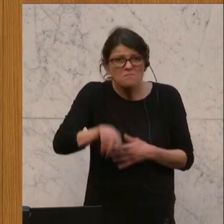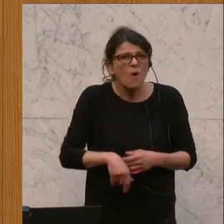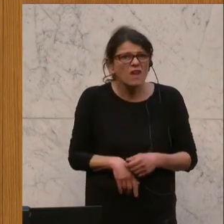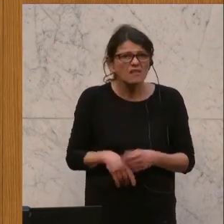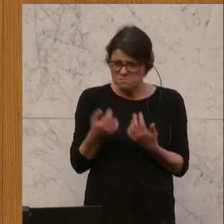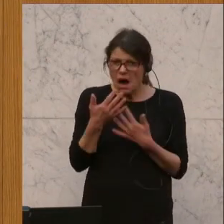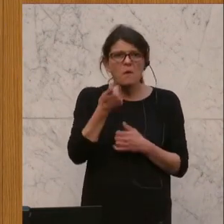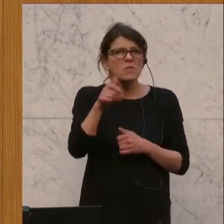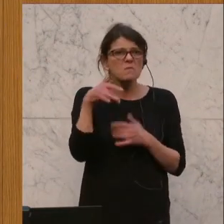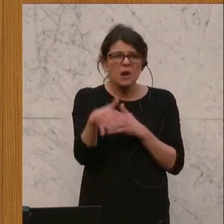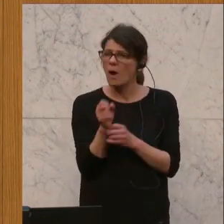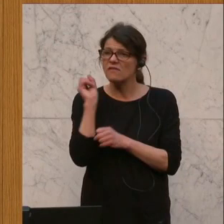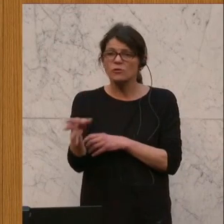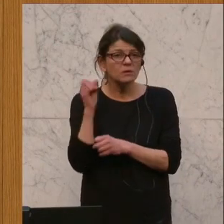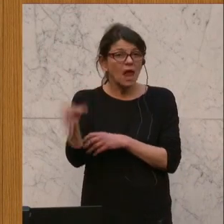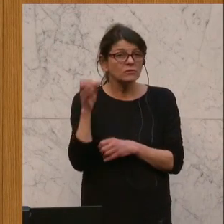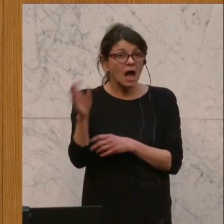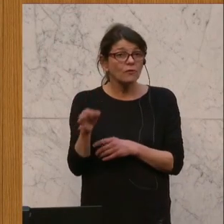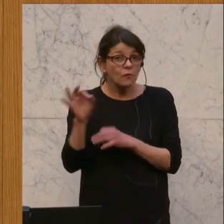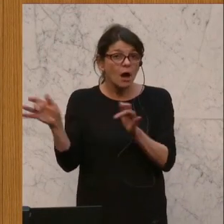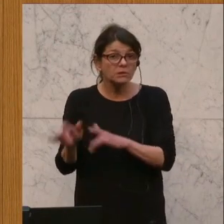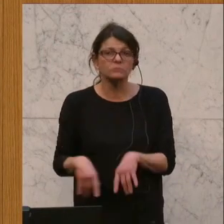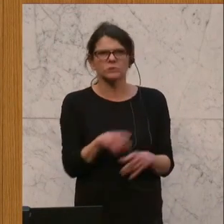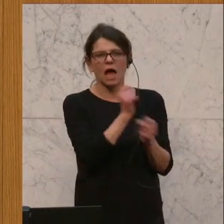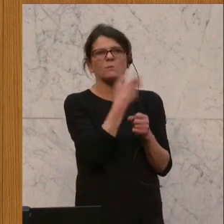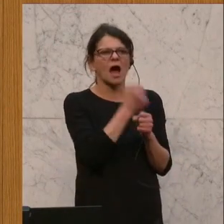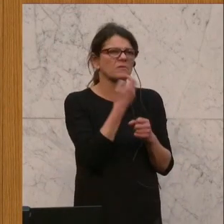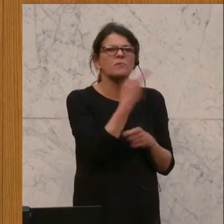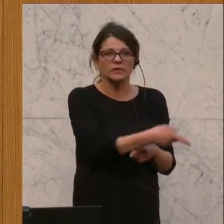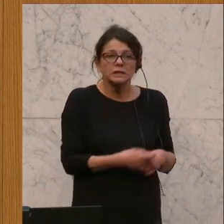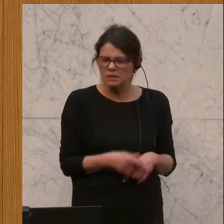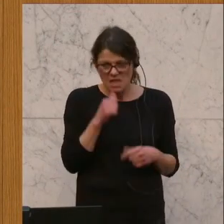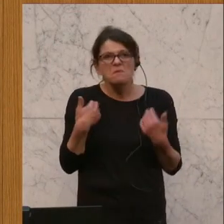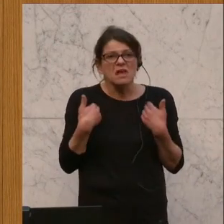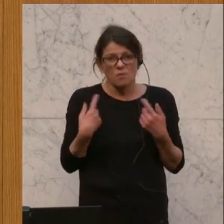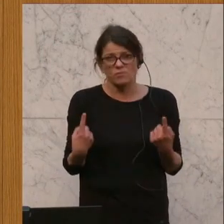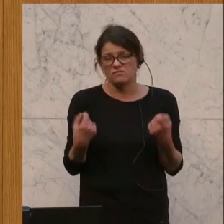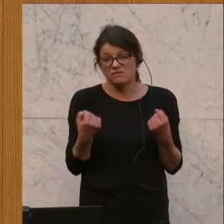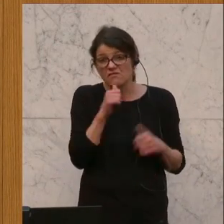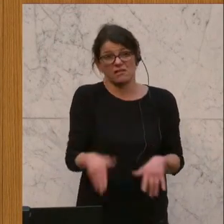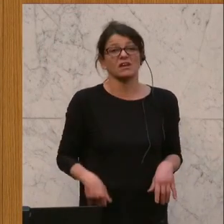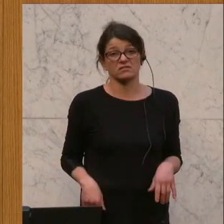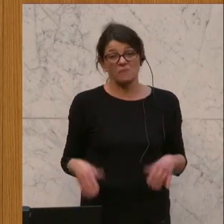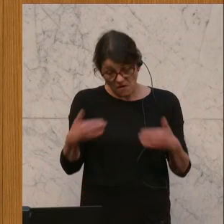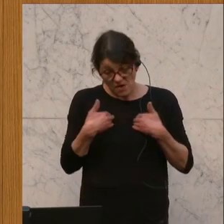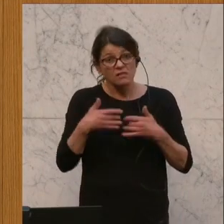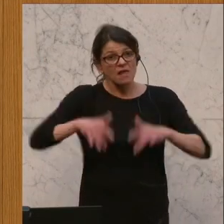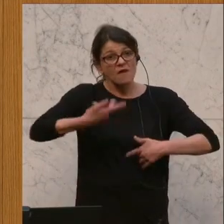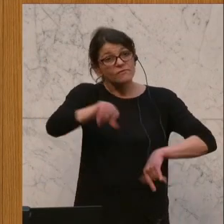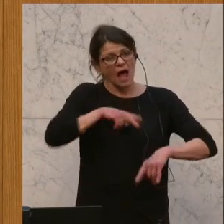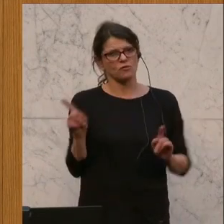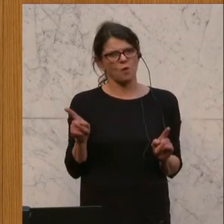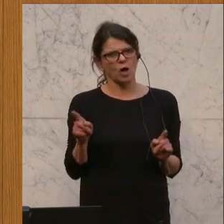ein paar hundert Millionen hinauszubutern für Pensionen, das können Sie machen, mit wem Sie wollen. Mit uns ganz sicher nicht, weil wir haben eine Verantwortung